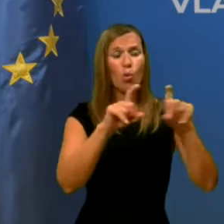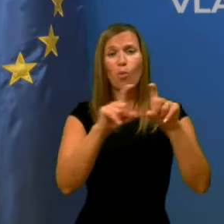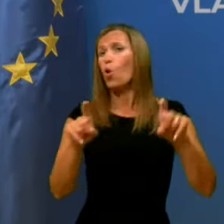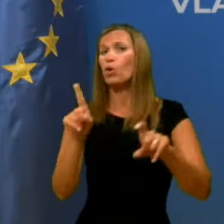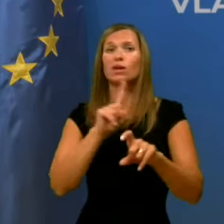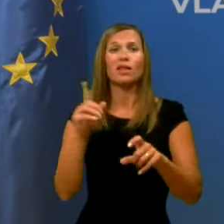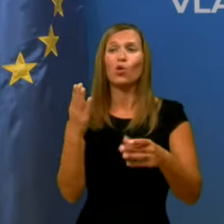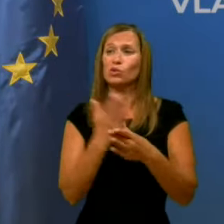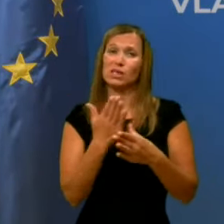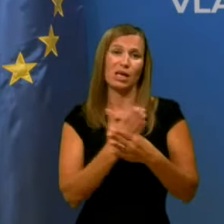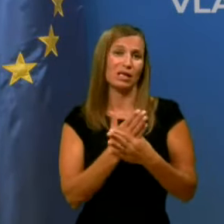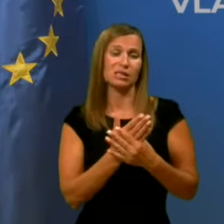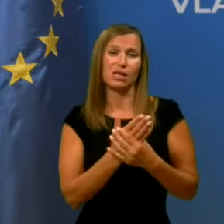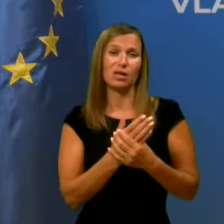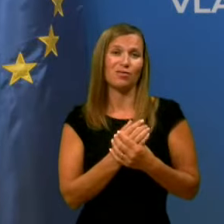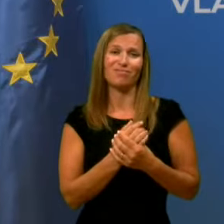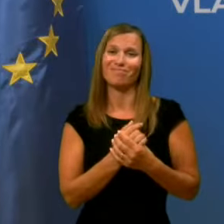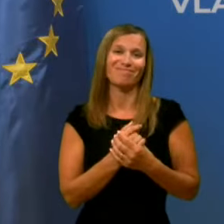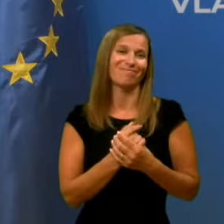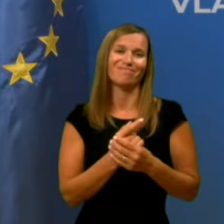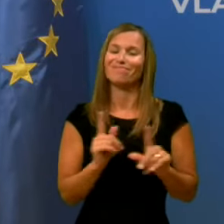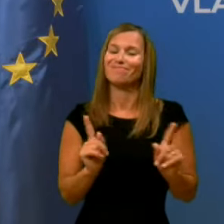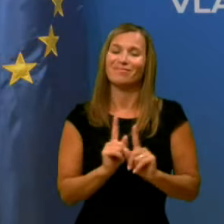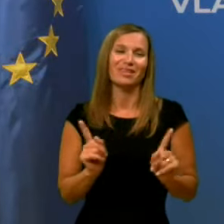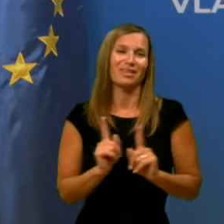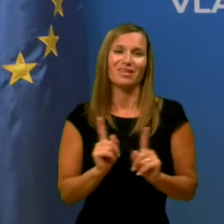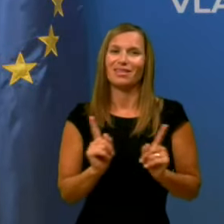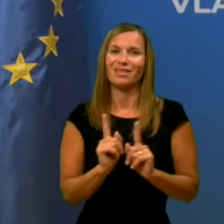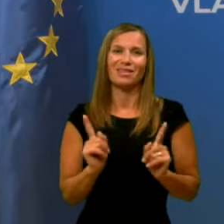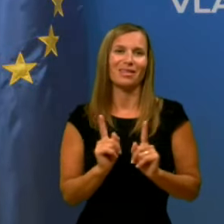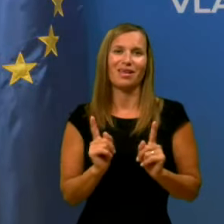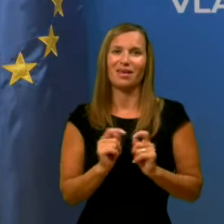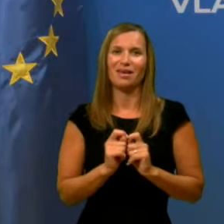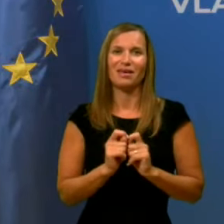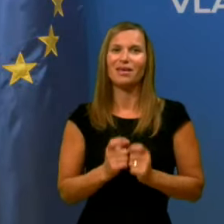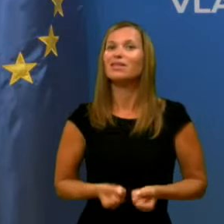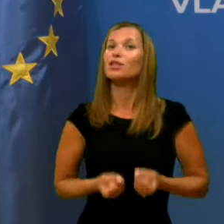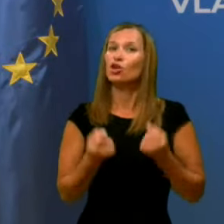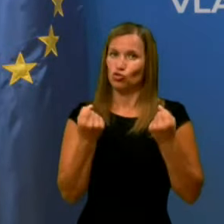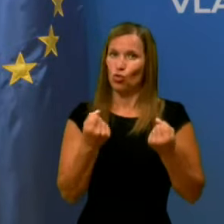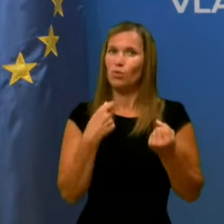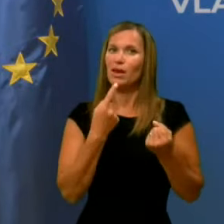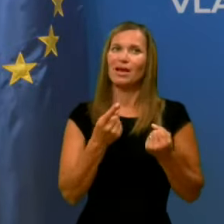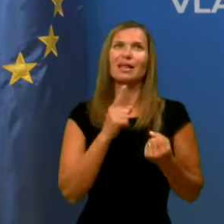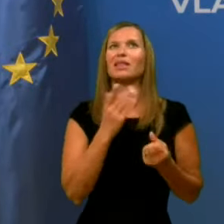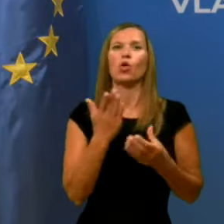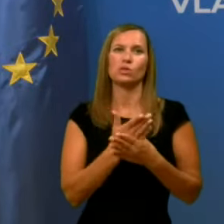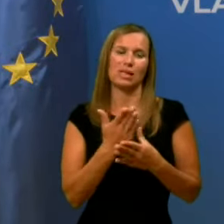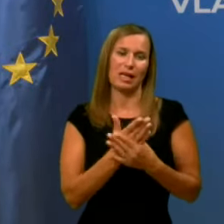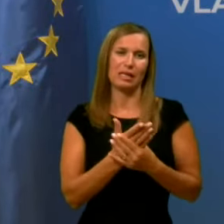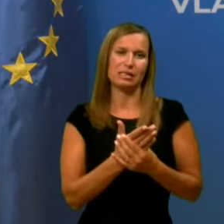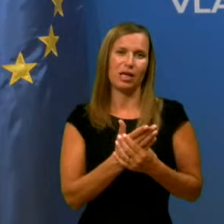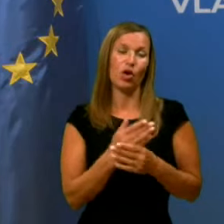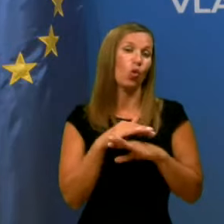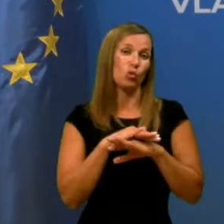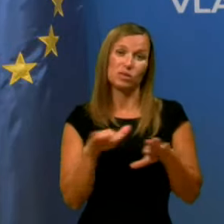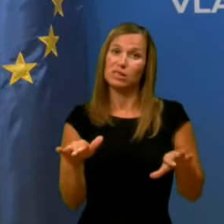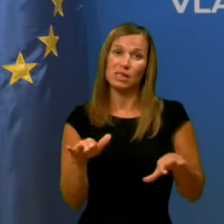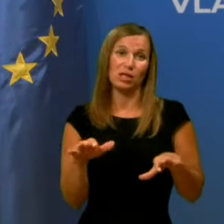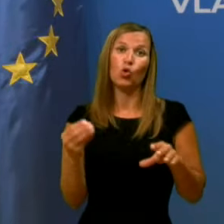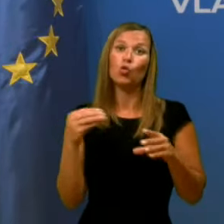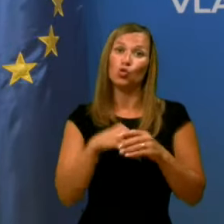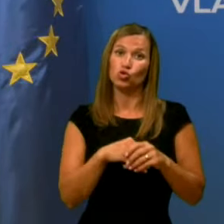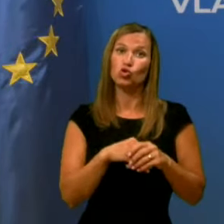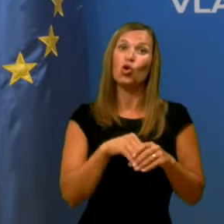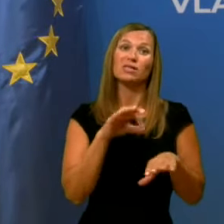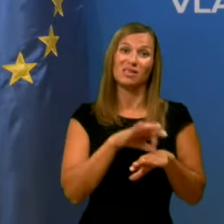ustrezajo, pa so v bistvu. Ne, lejte, težko bi rekli, ne ustrezajo. Vsi, vključno za zdravstvom,